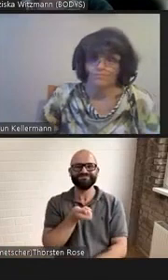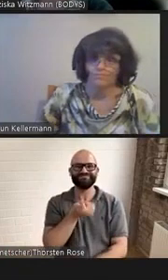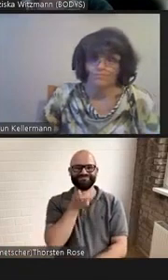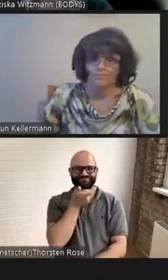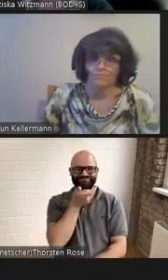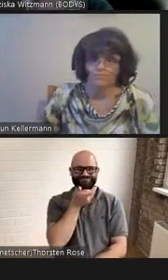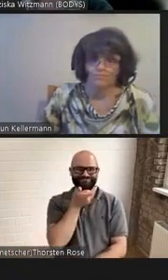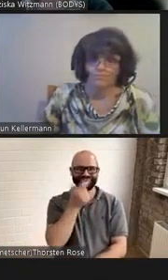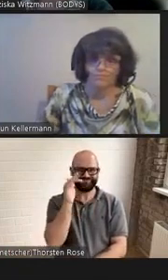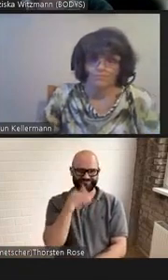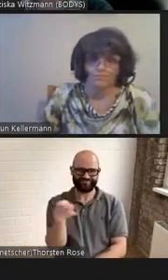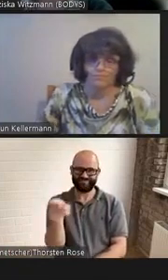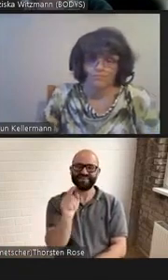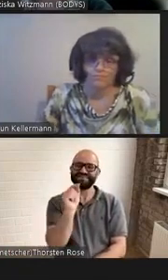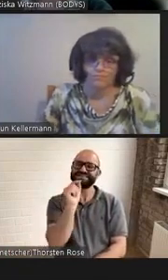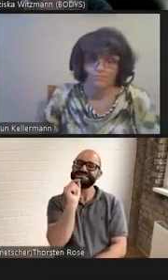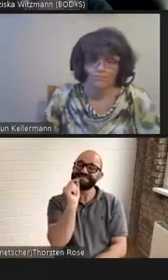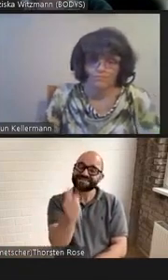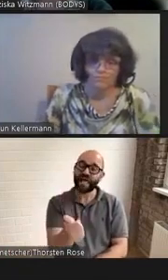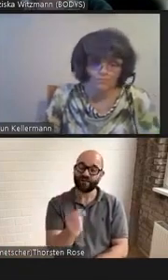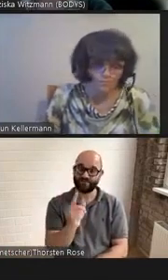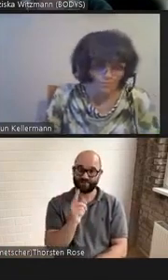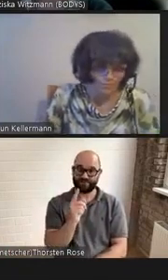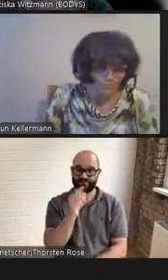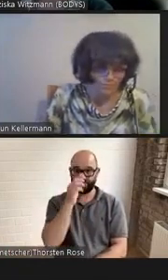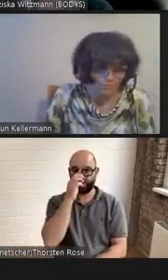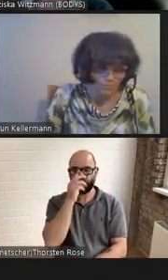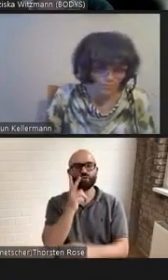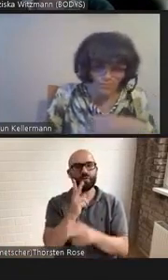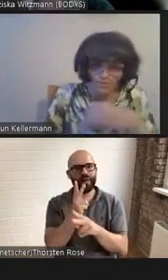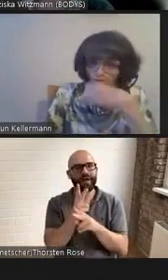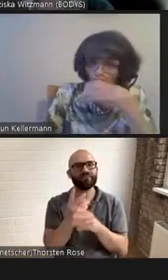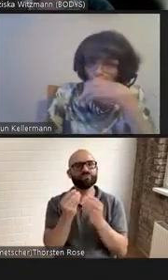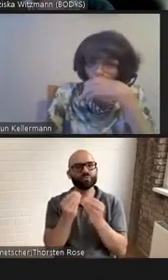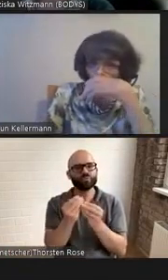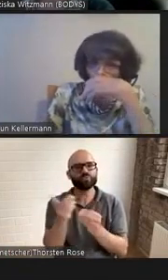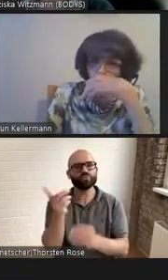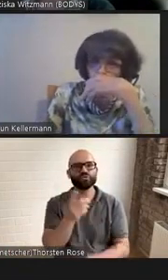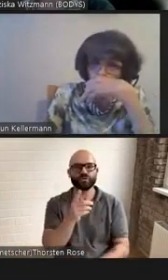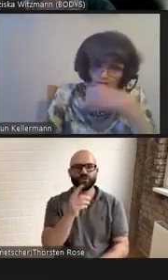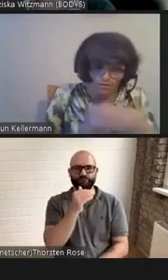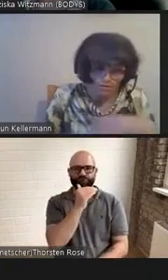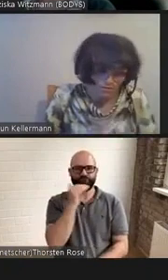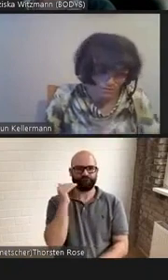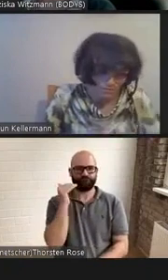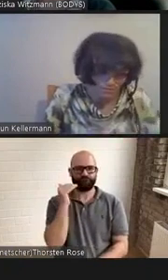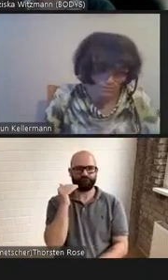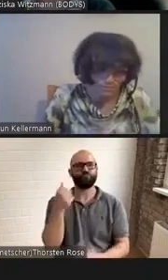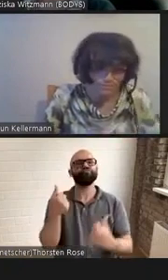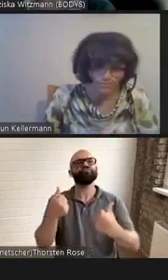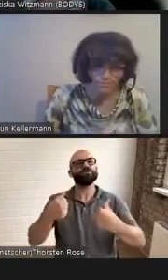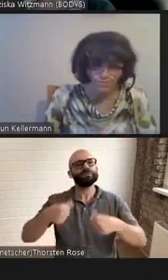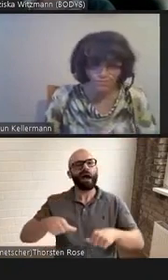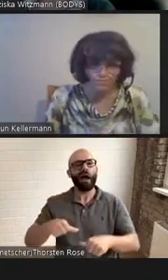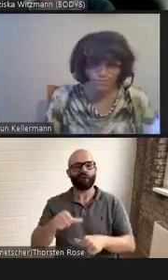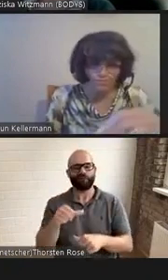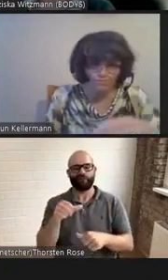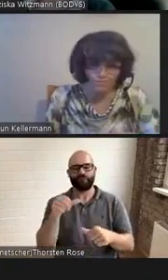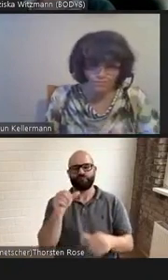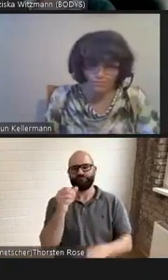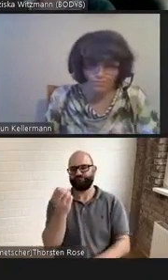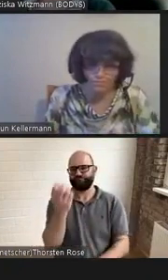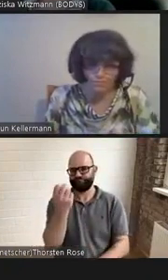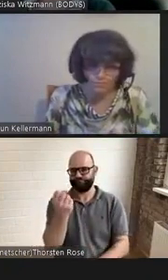Das ist eher selten. Meistens blickt er sehr streng in die Kamera. Hier haben Sie einen